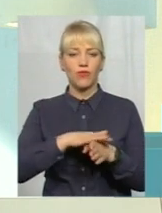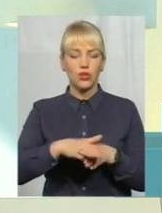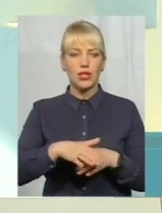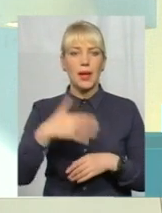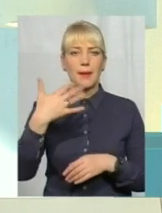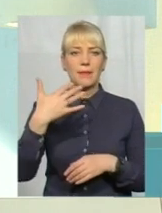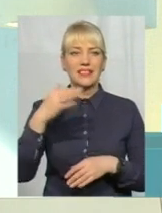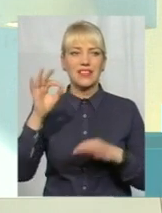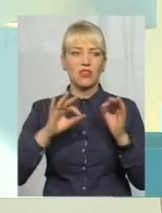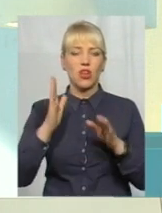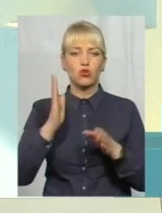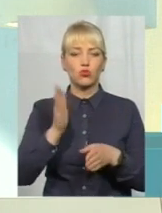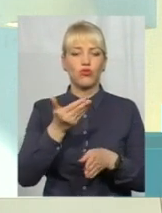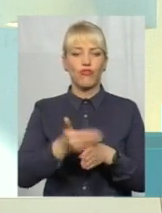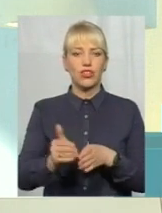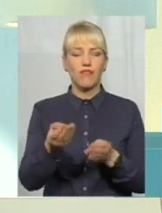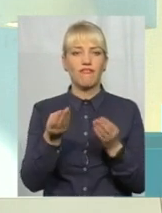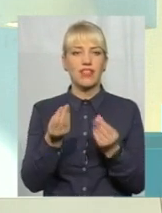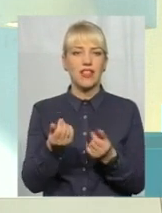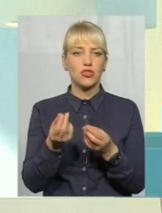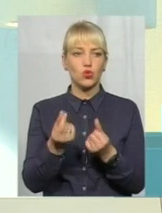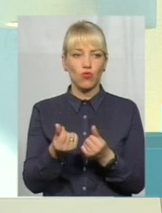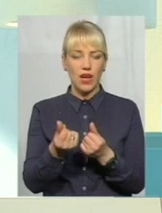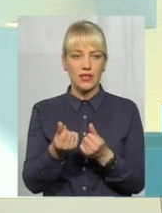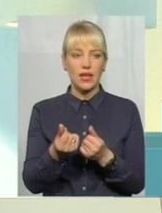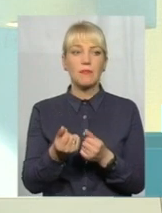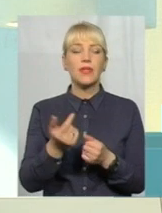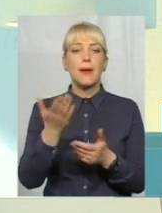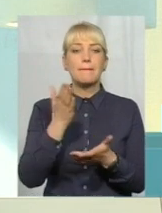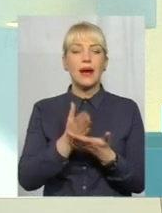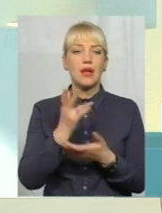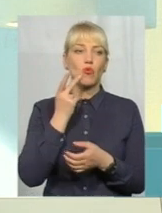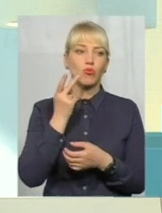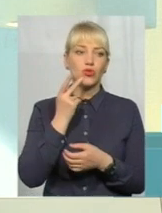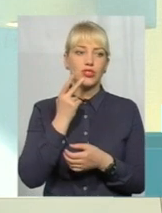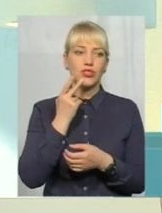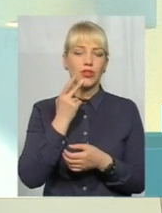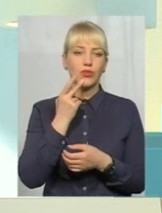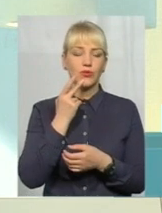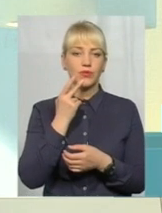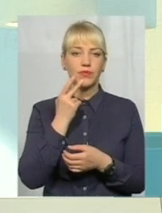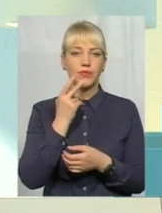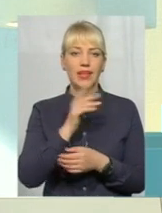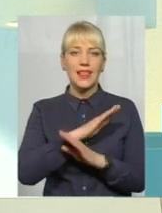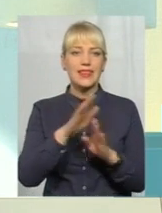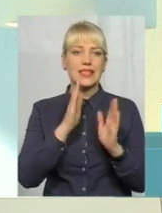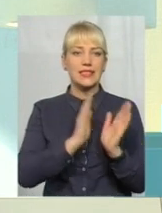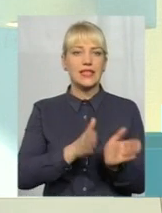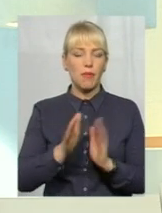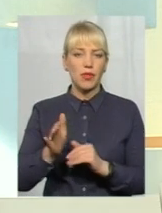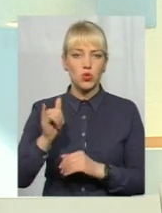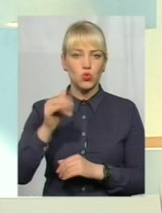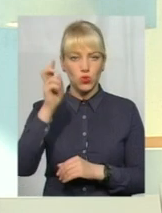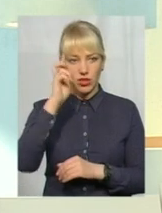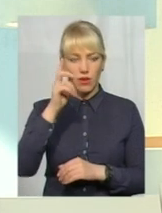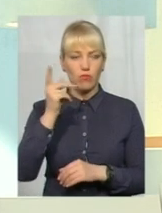буде на то виділене фінансування. Маємо постійну нестабільність в державі, маємо постійні